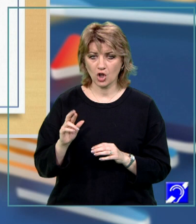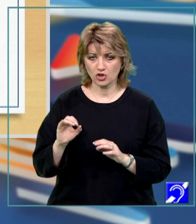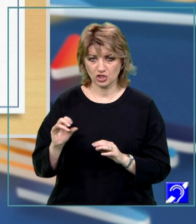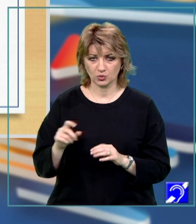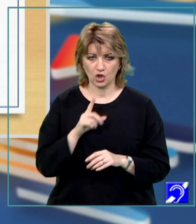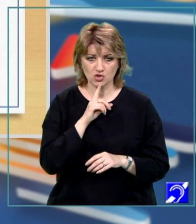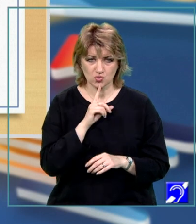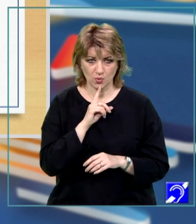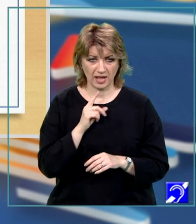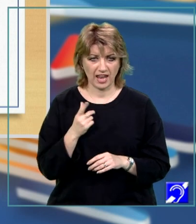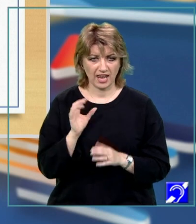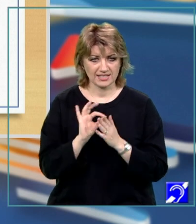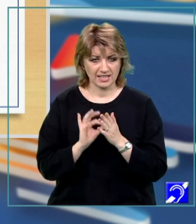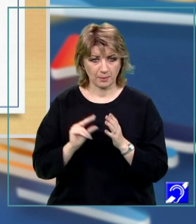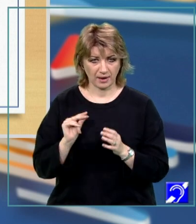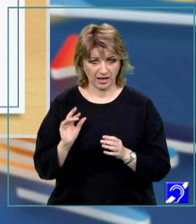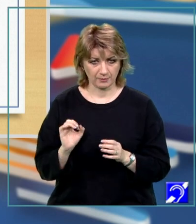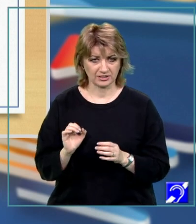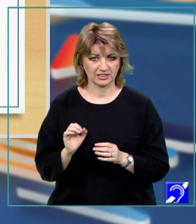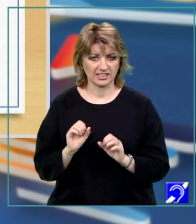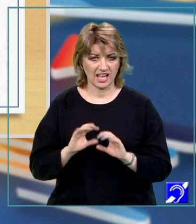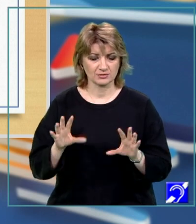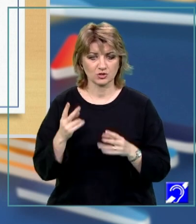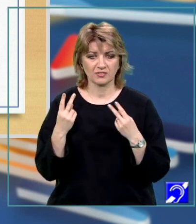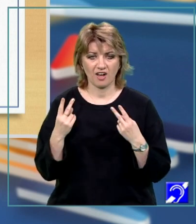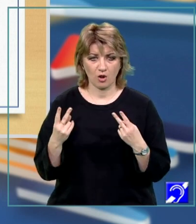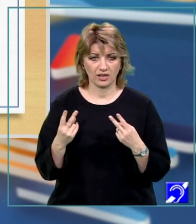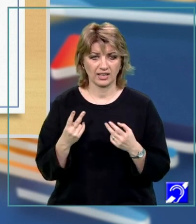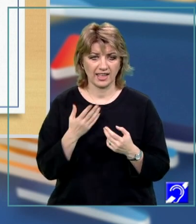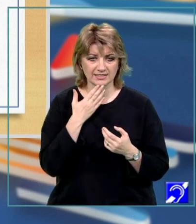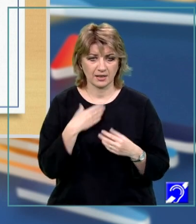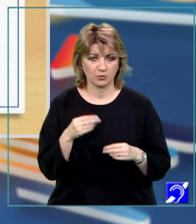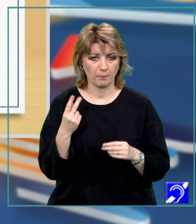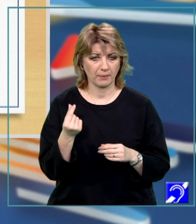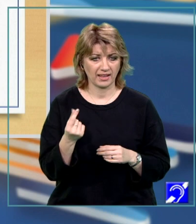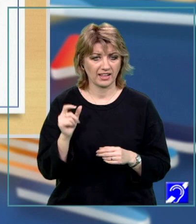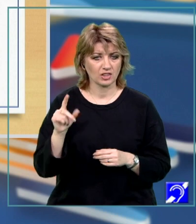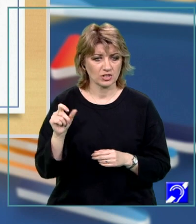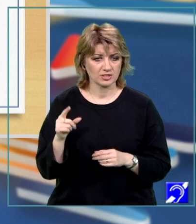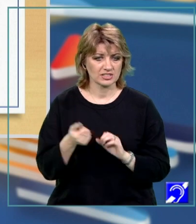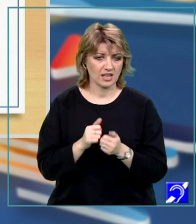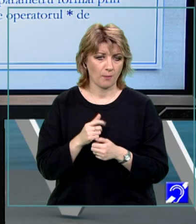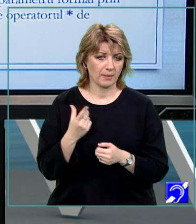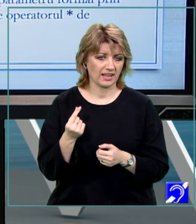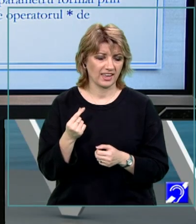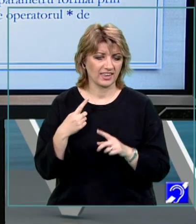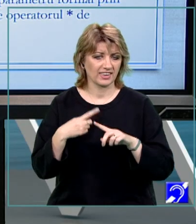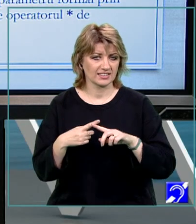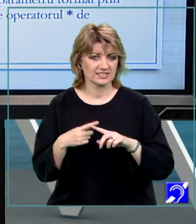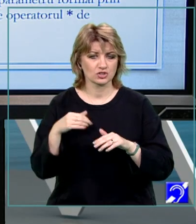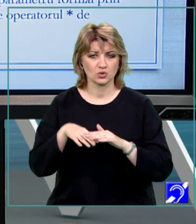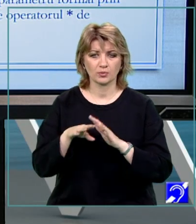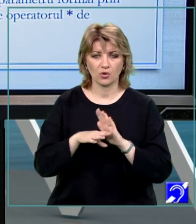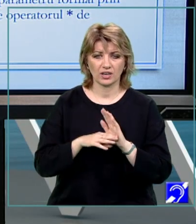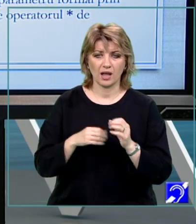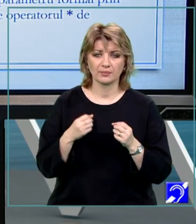Nume, listă de parametri efectiv transmisi prin valoare. De exemplu, perechi de 12 sau perechi de X. Sub programe care